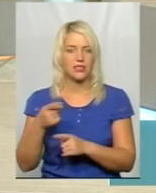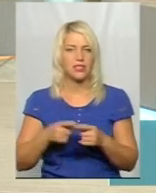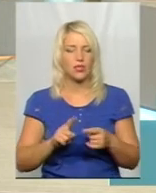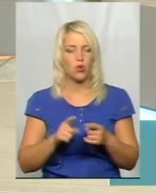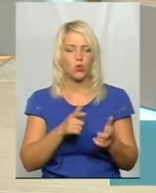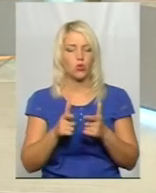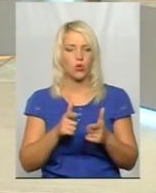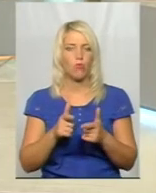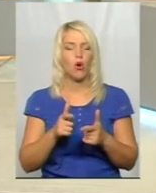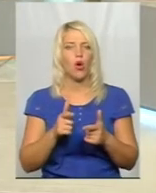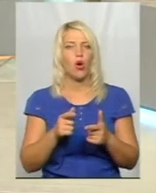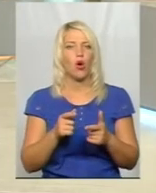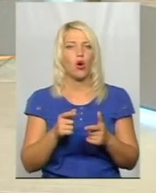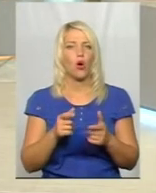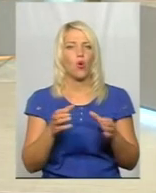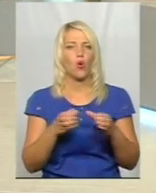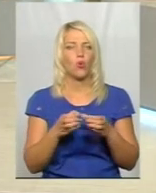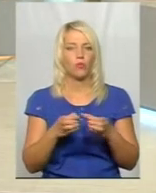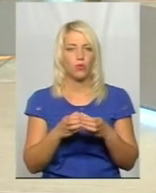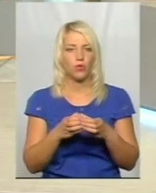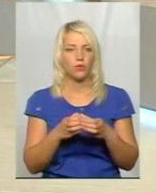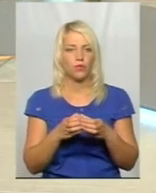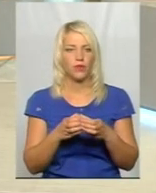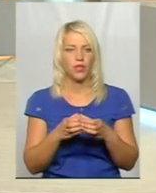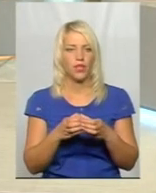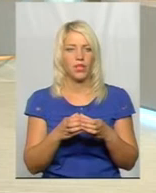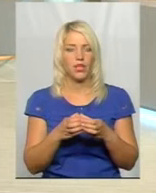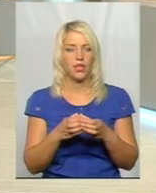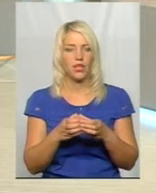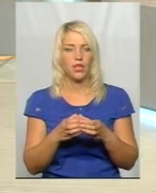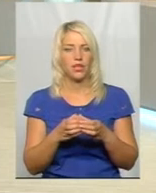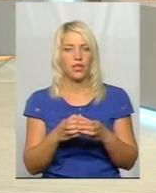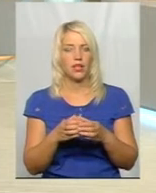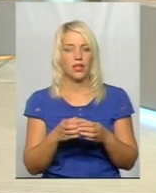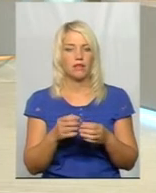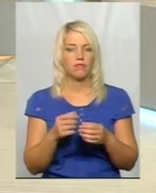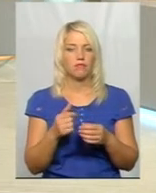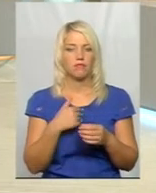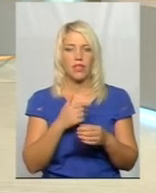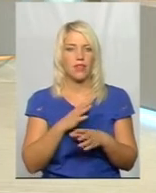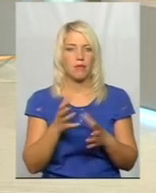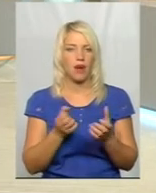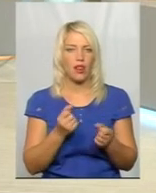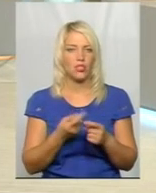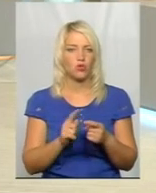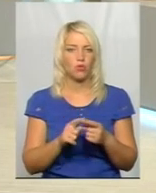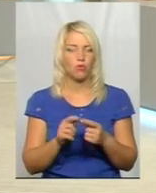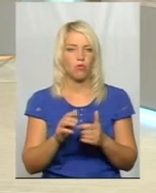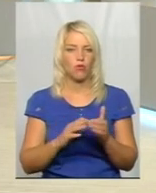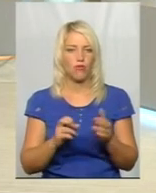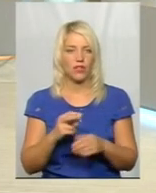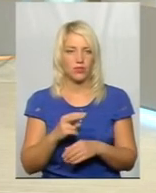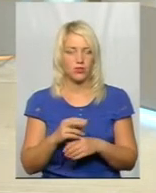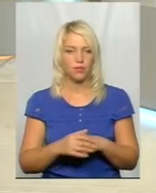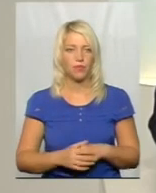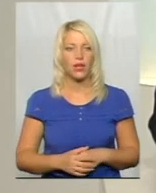групу. У цьому році не доведений був нам план, і ми не набирали дану професію. Пані Антоніно, а